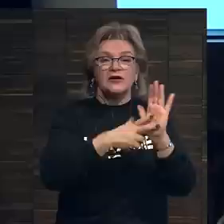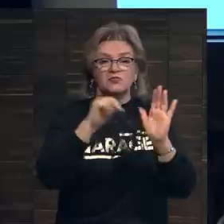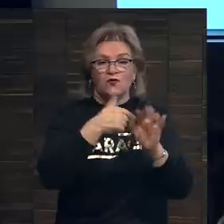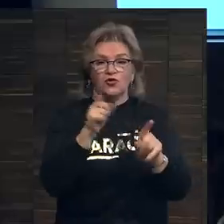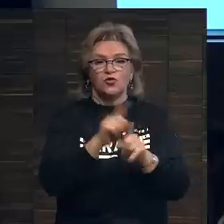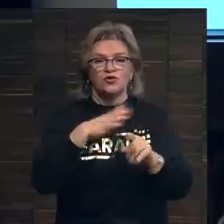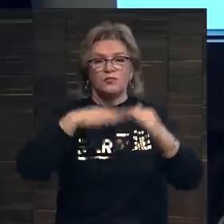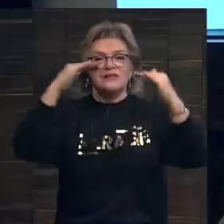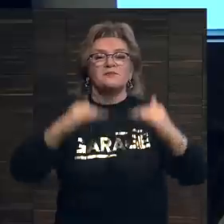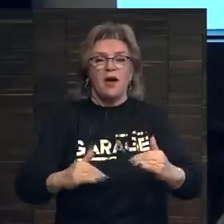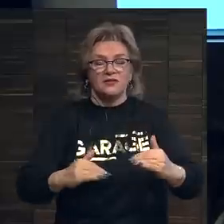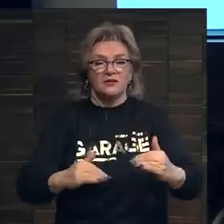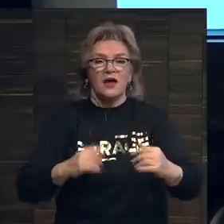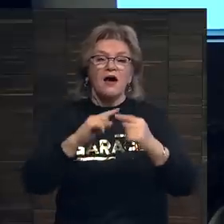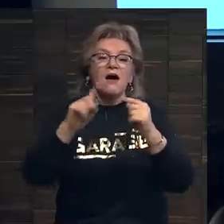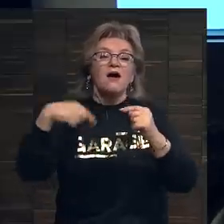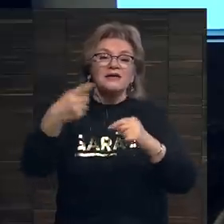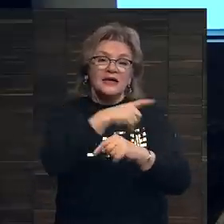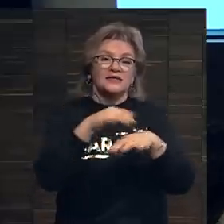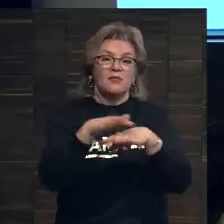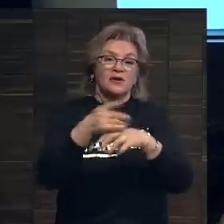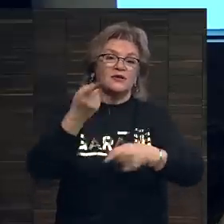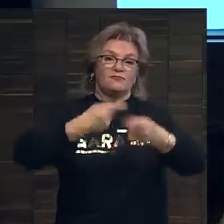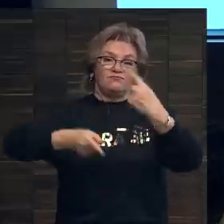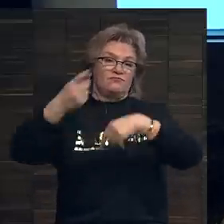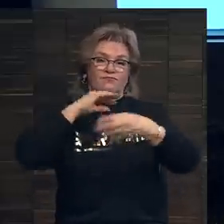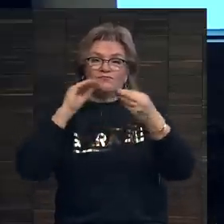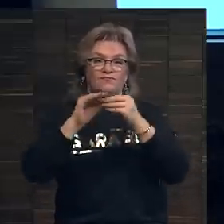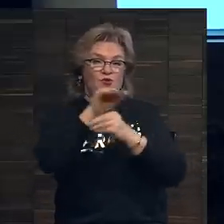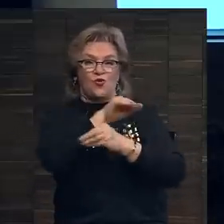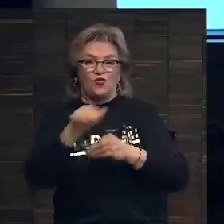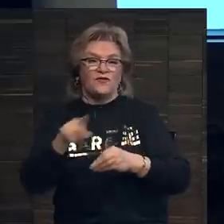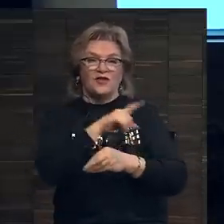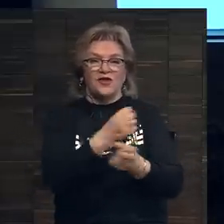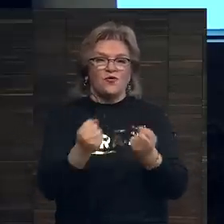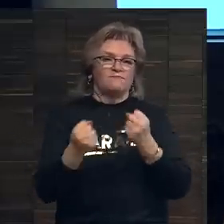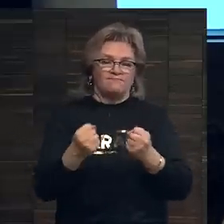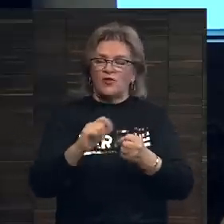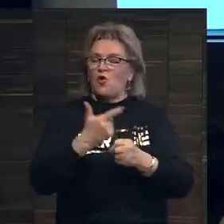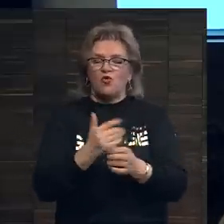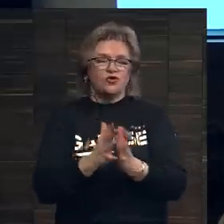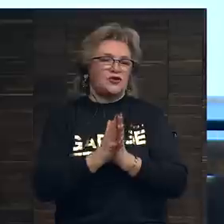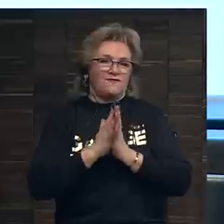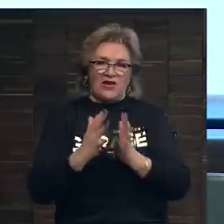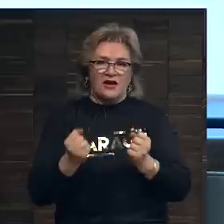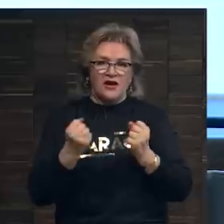тоже был спад, но затем рынок вернулся на прежний уровень. Его стрессоустойчивость очень велика.